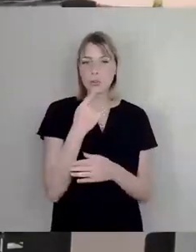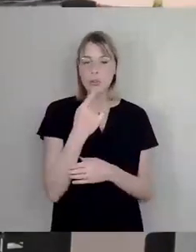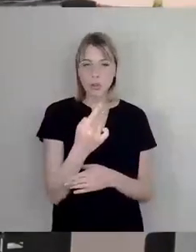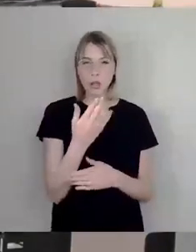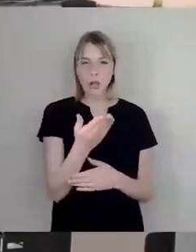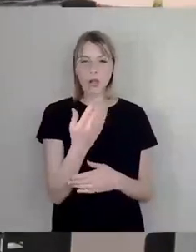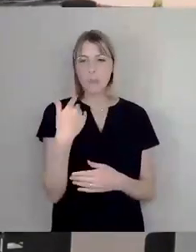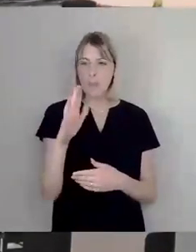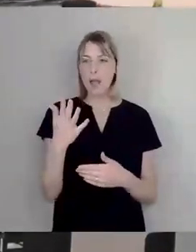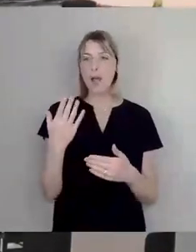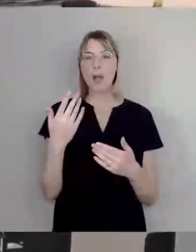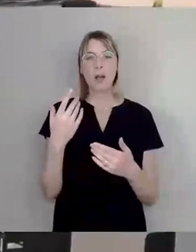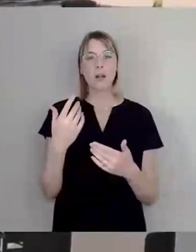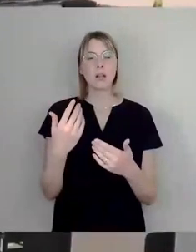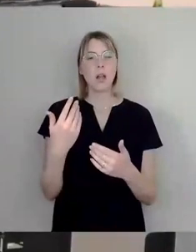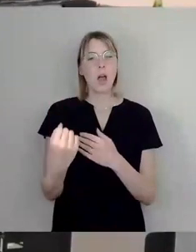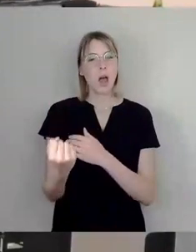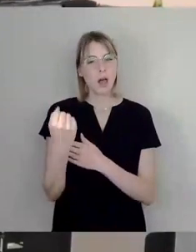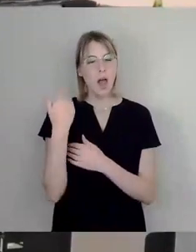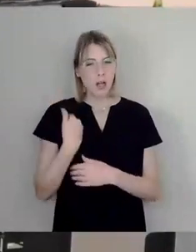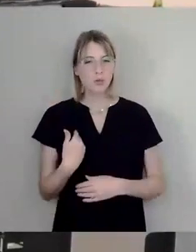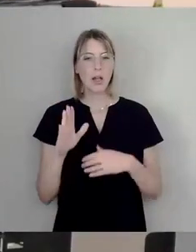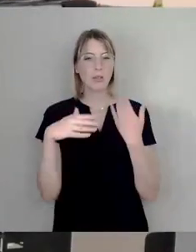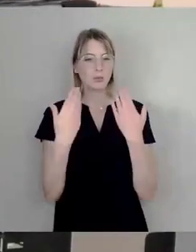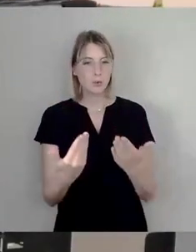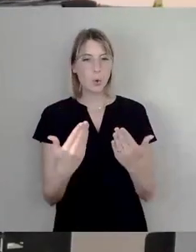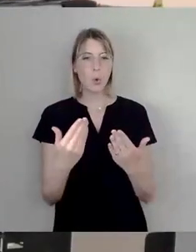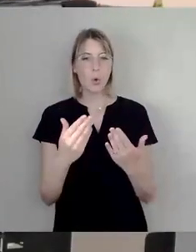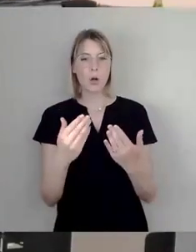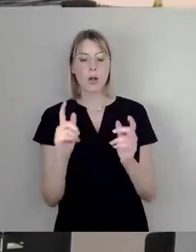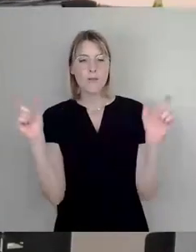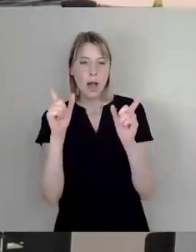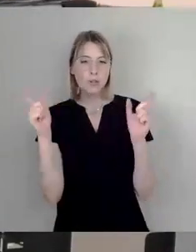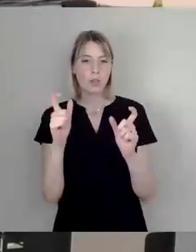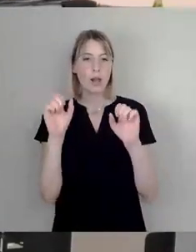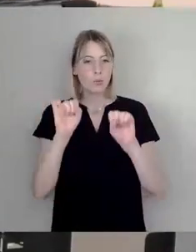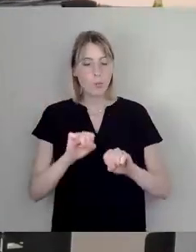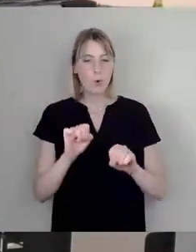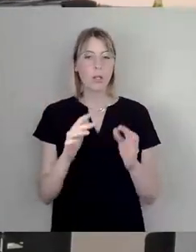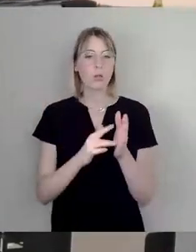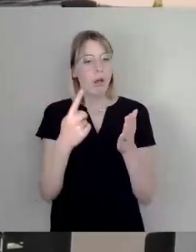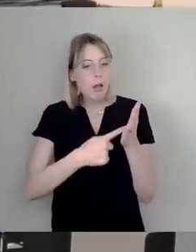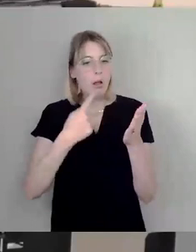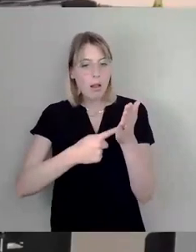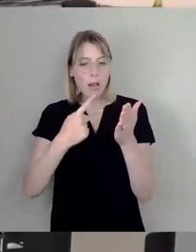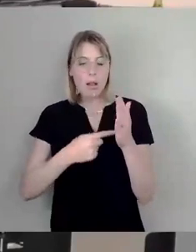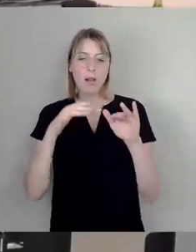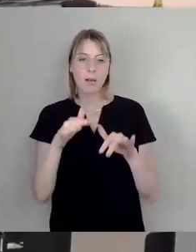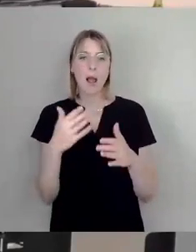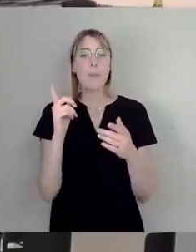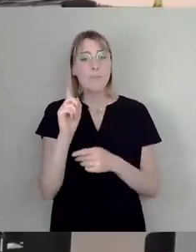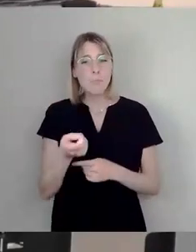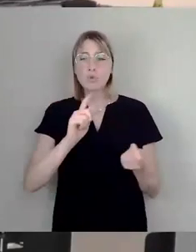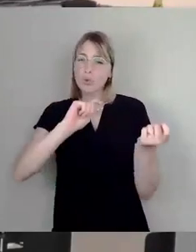aus, sage ich mal, vorwiegend Sicherheitsargumenten heraus und davon muss man sich freimachen. Leute, wir werden alle